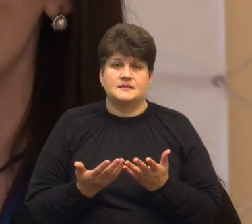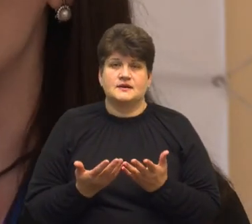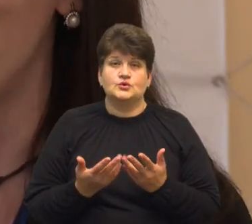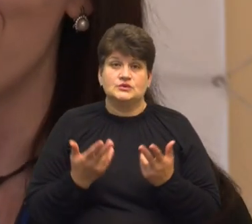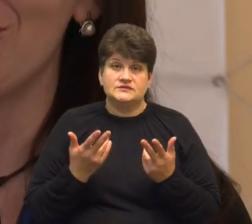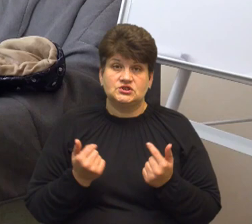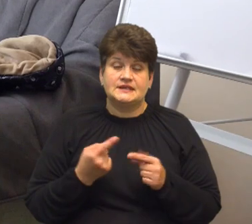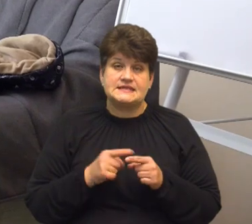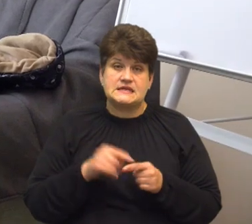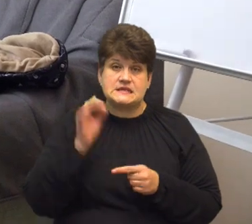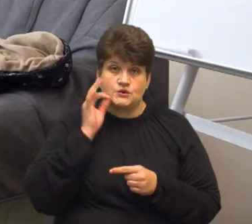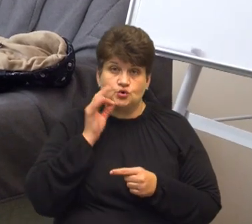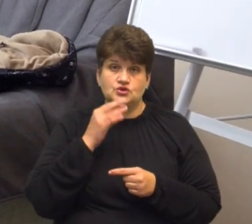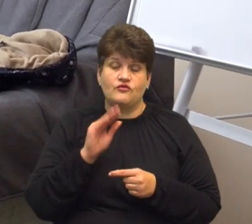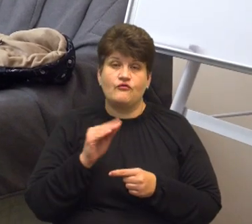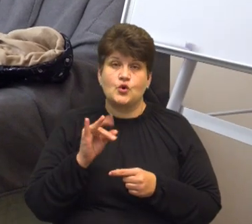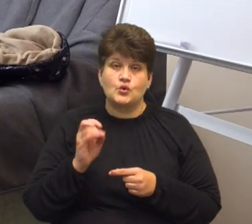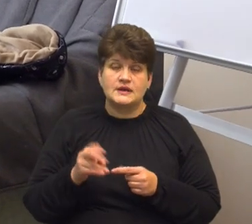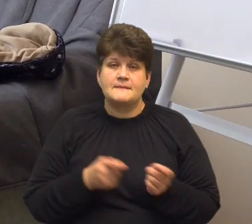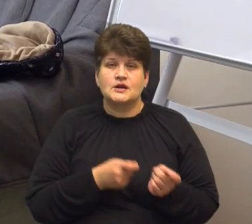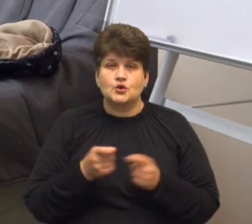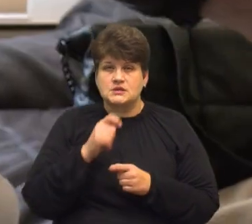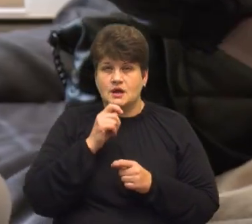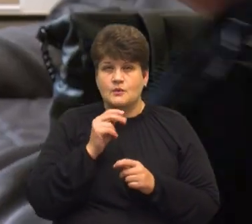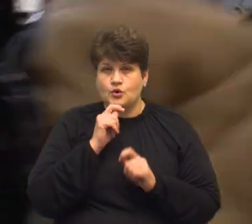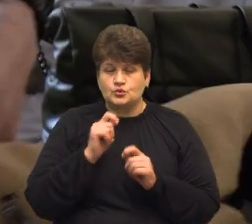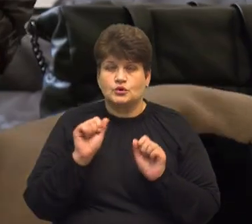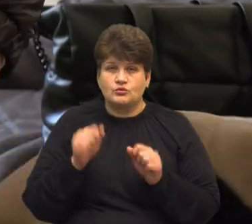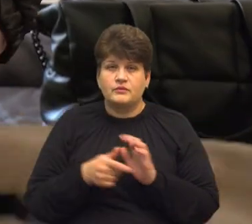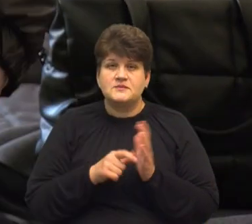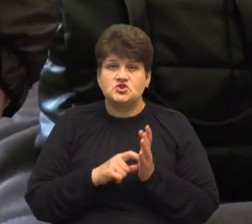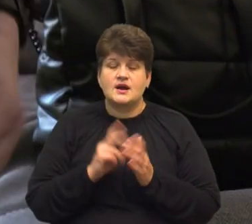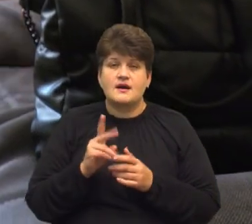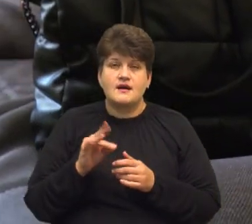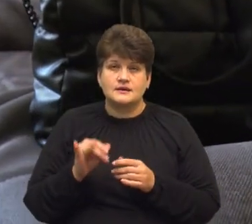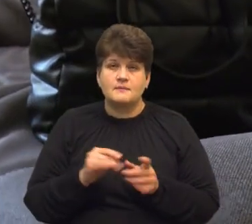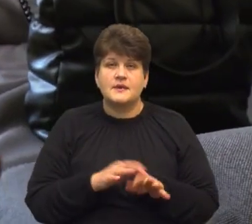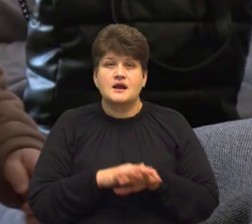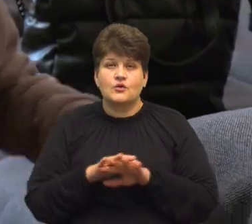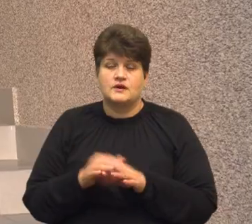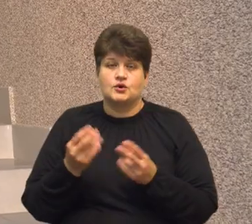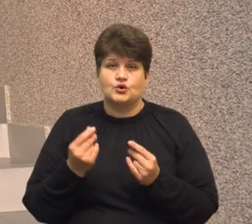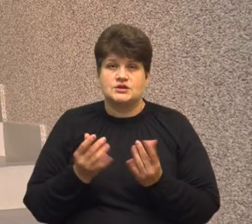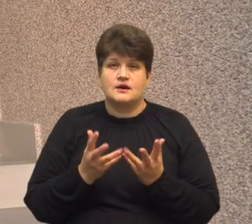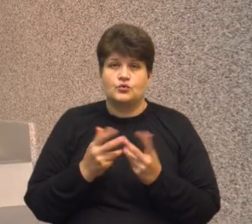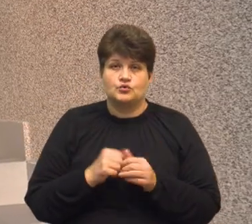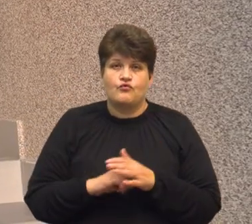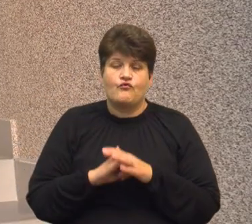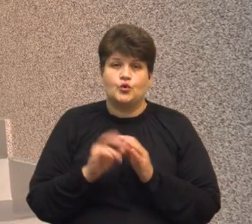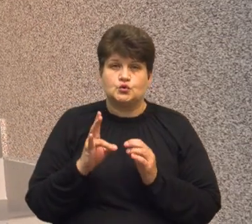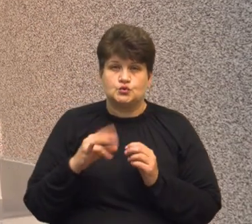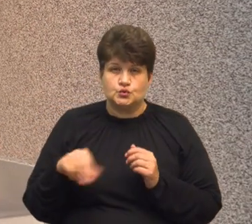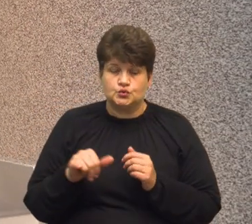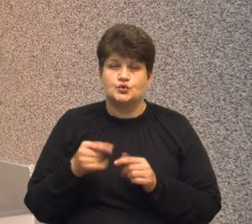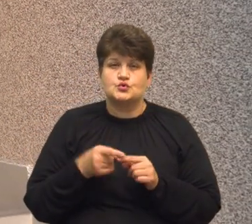солодощі, фрукти. Приносити подарунки можна в приміщення Карітасу або ж перерахувати гроші на рахунок фонду. Таку акцію до Дня